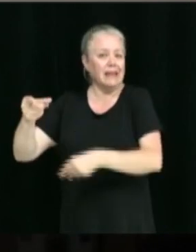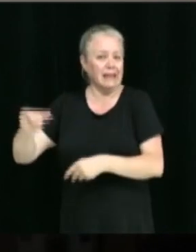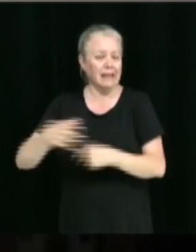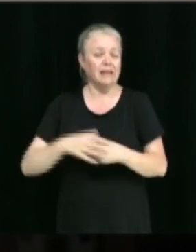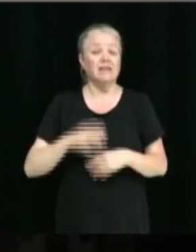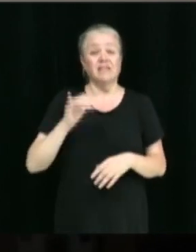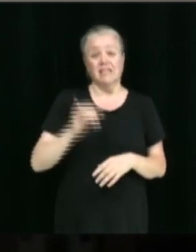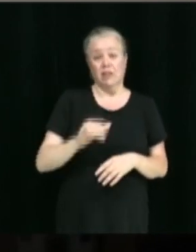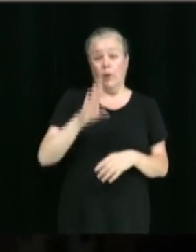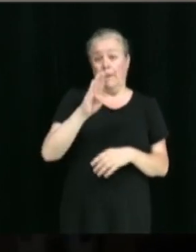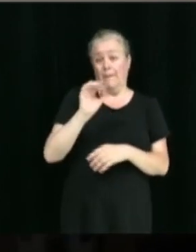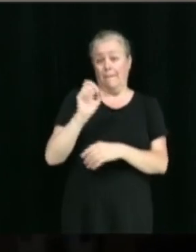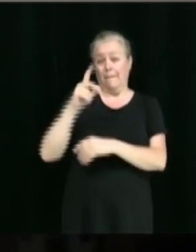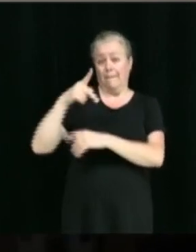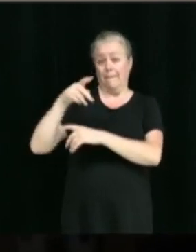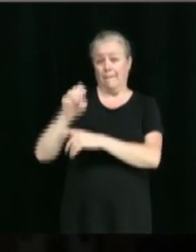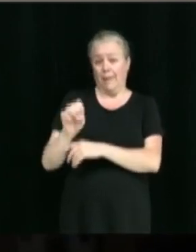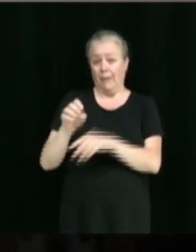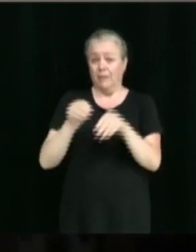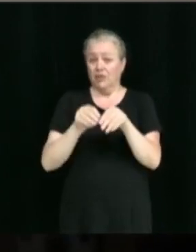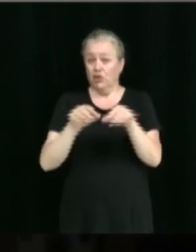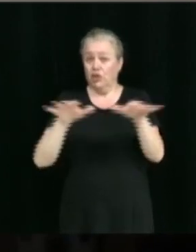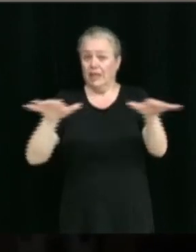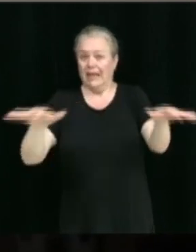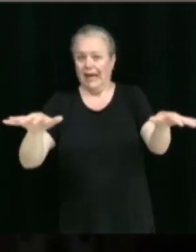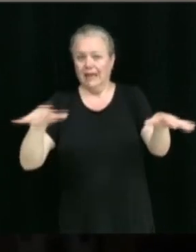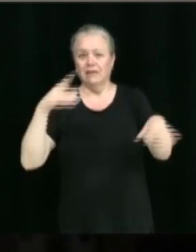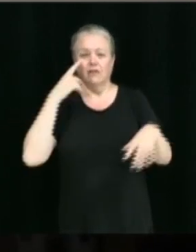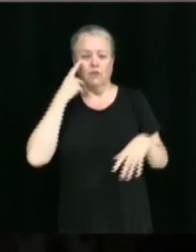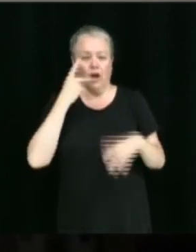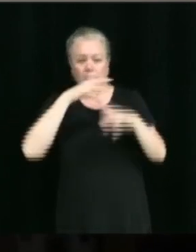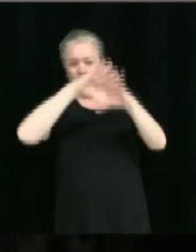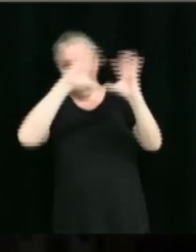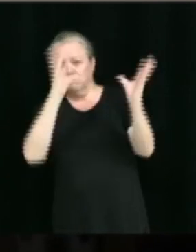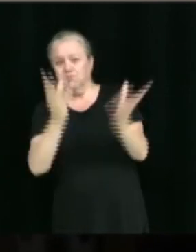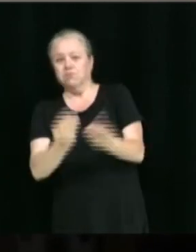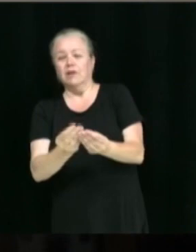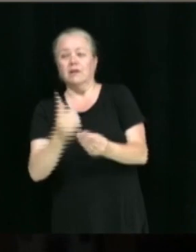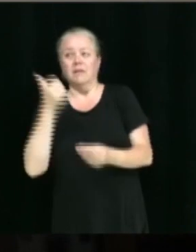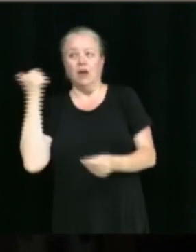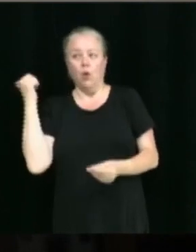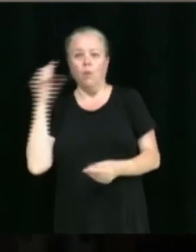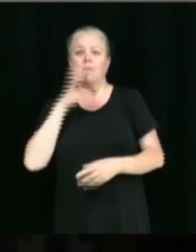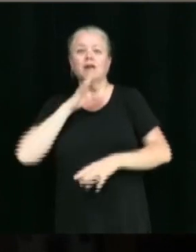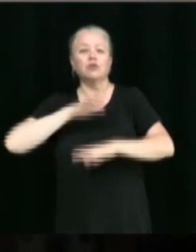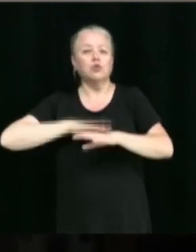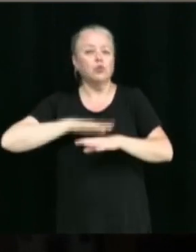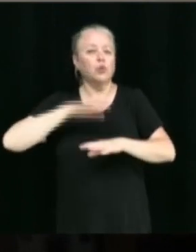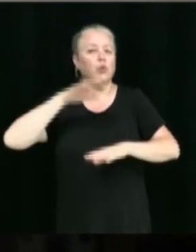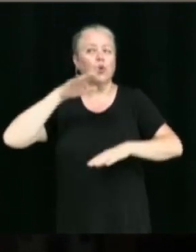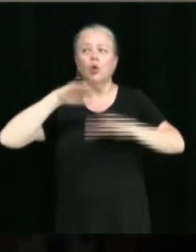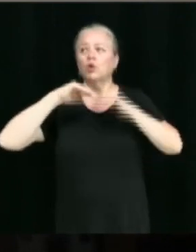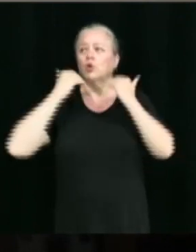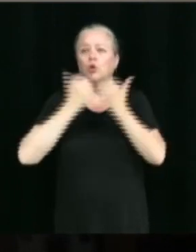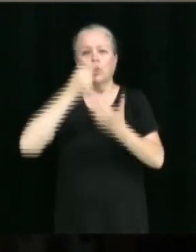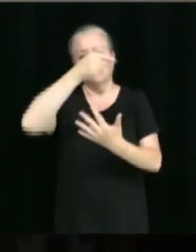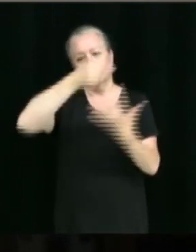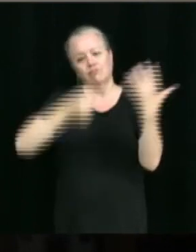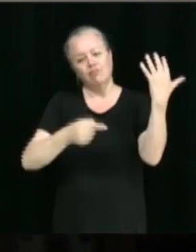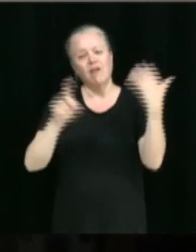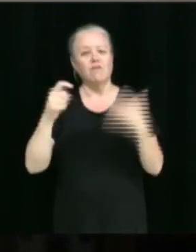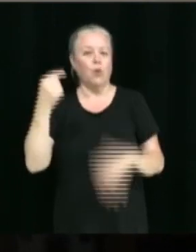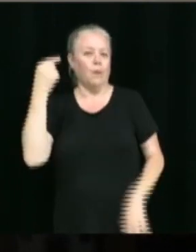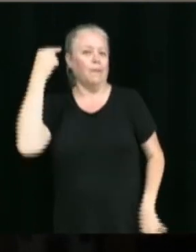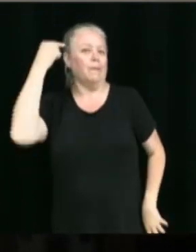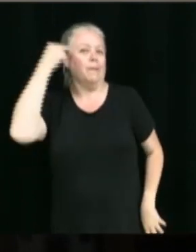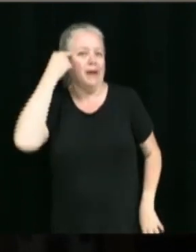éoliens et faisant référence à tous les éléments dont on devrait tenir compte pour assurer le bien-être des populations, mais également